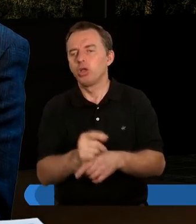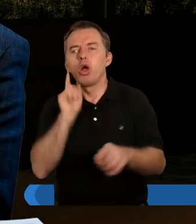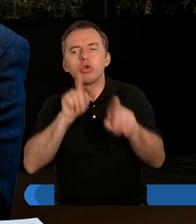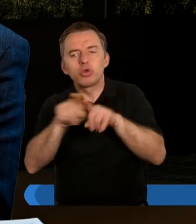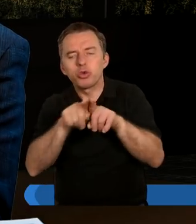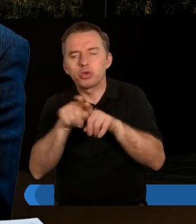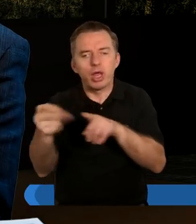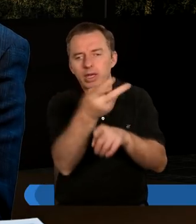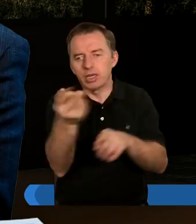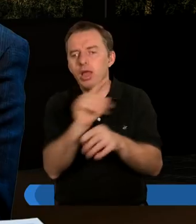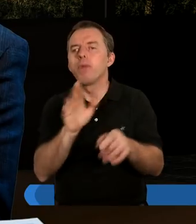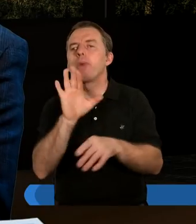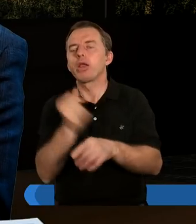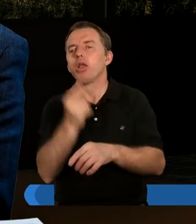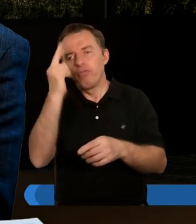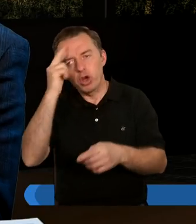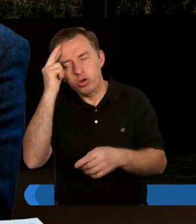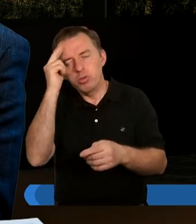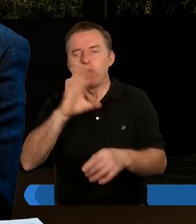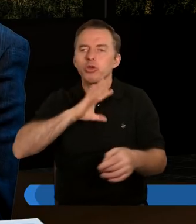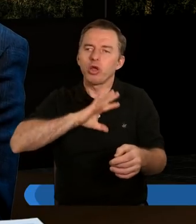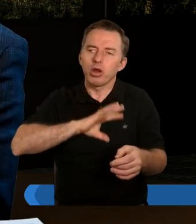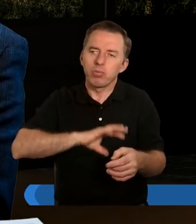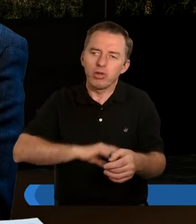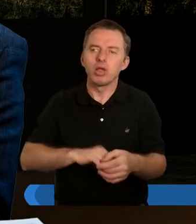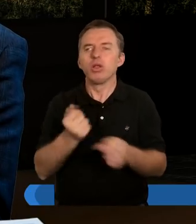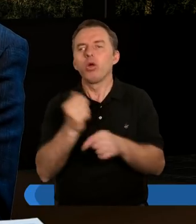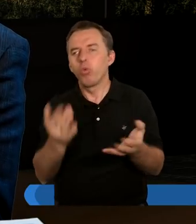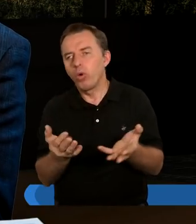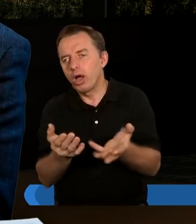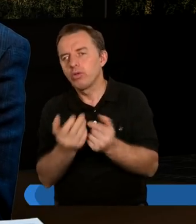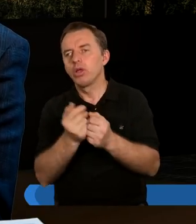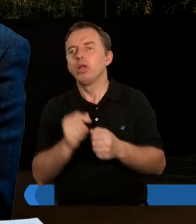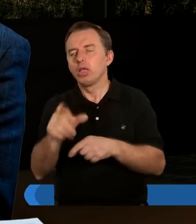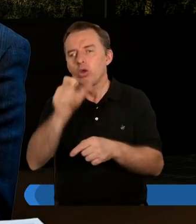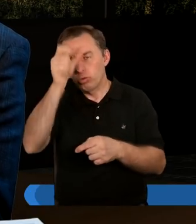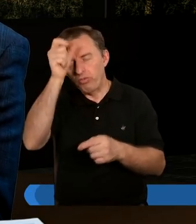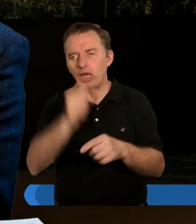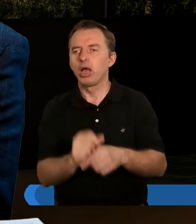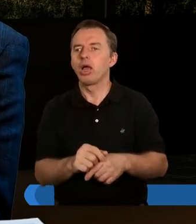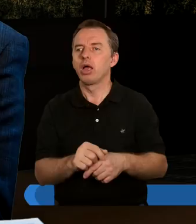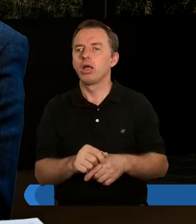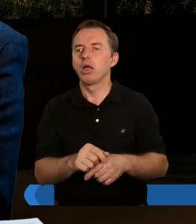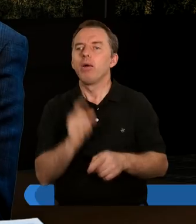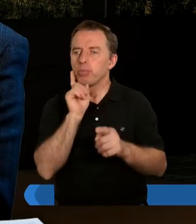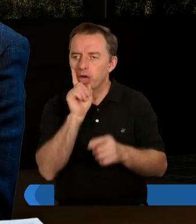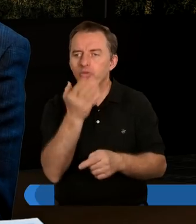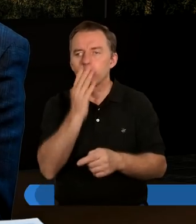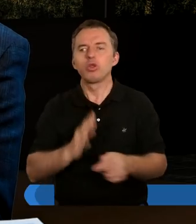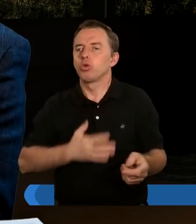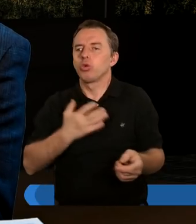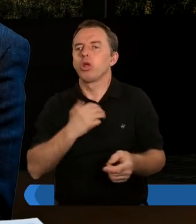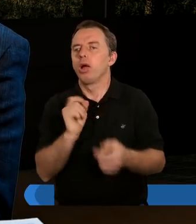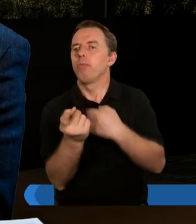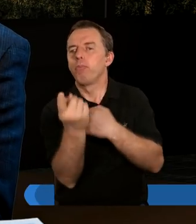siostrzeńcem Barnaby, więc chyba ta wyrozumiałość i cierpliwość może była nawet bardziej łatwa dla tego człowieka. A ja tak prawdę mówiąc nie